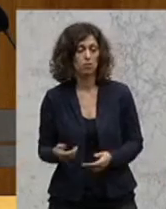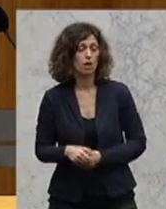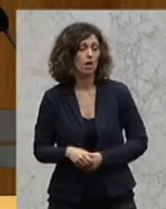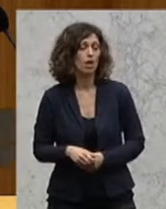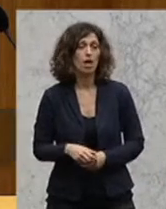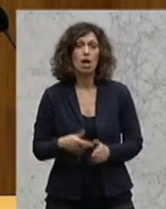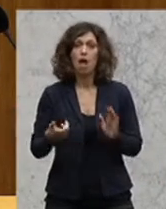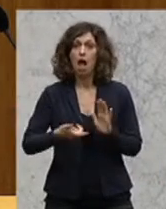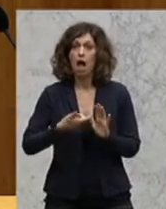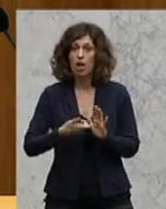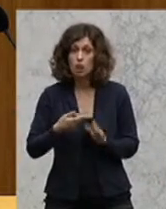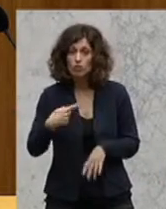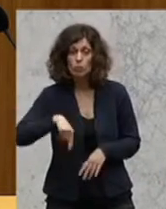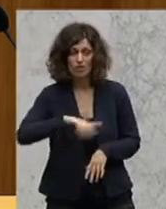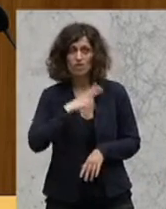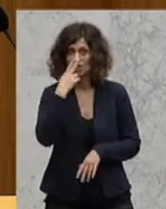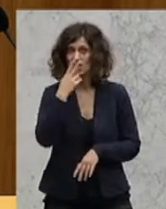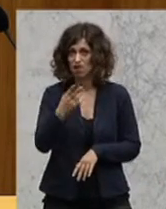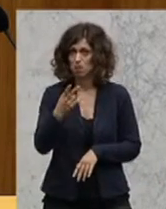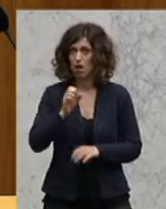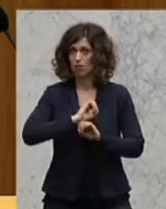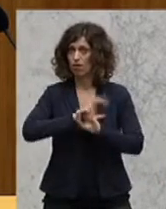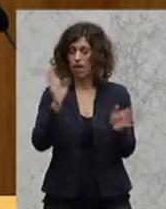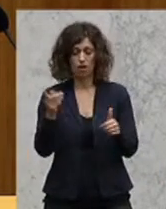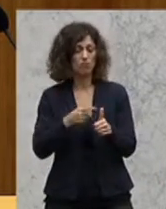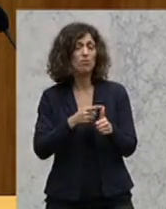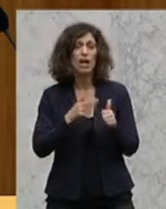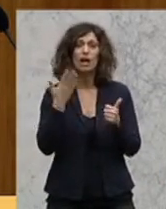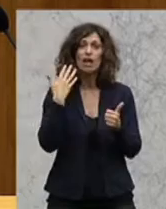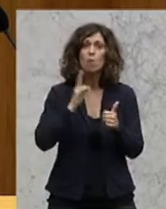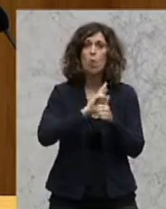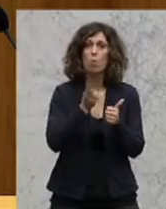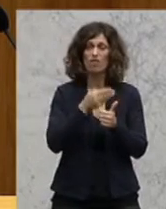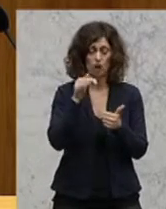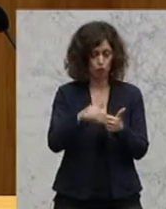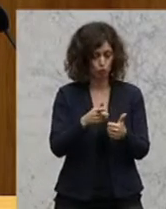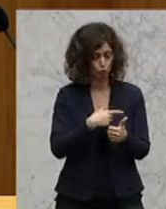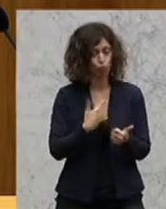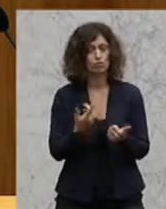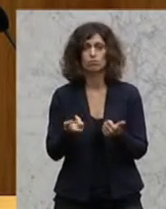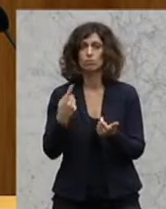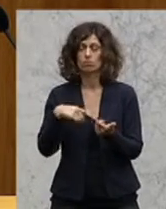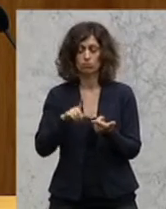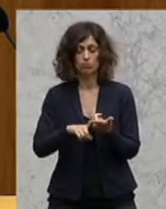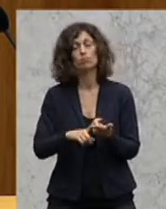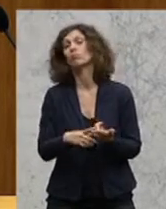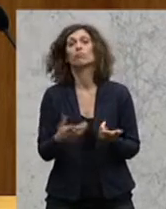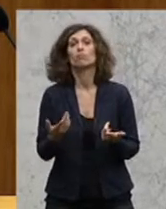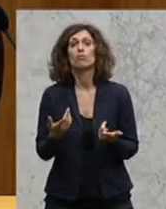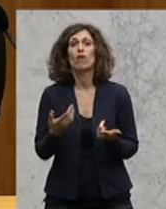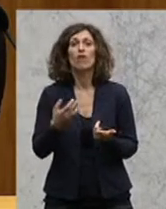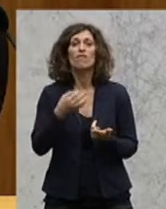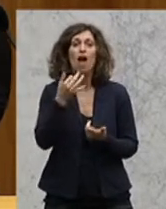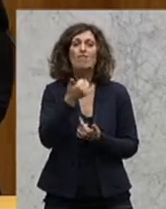für uns alle sehr klar. Das ist vom Klima- und Umweltschutz über die Fragen der